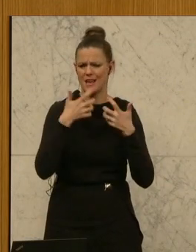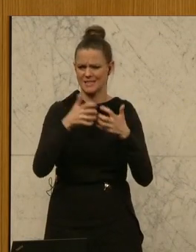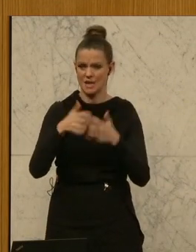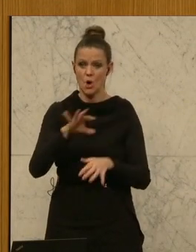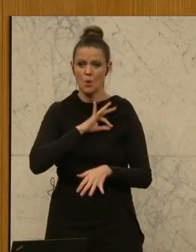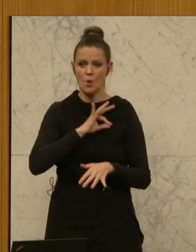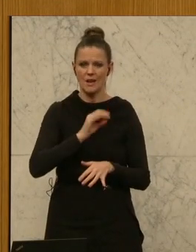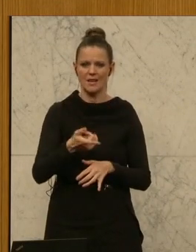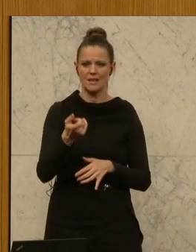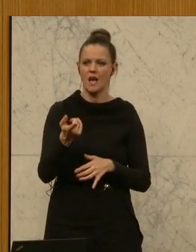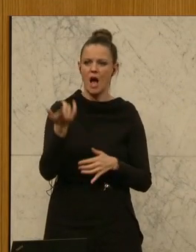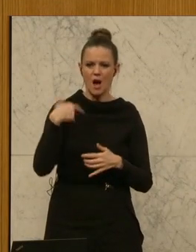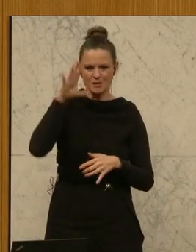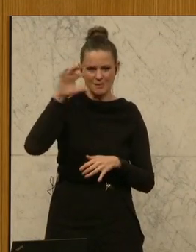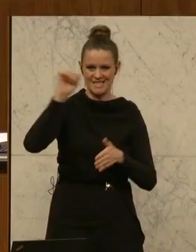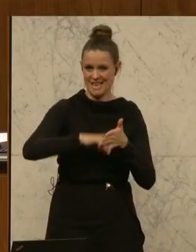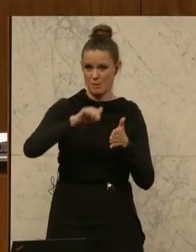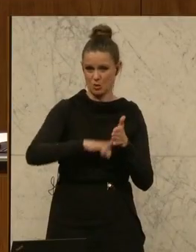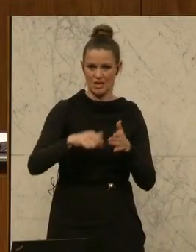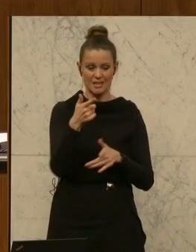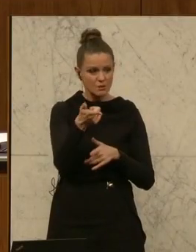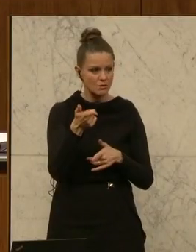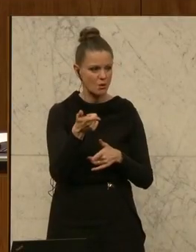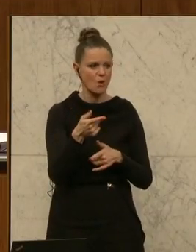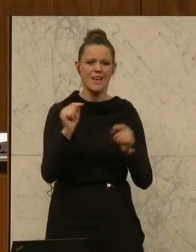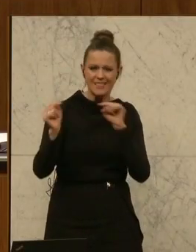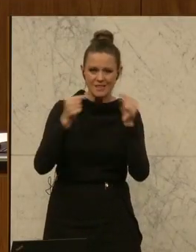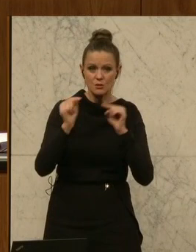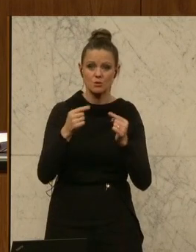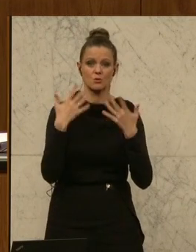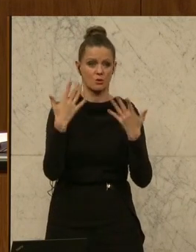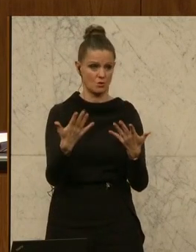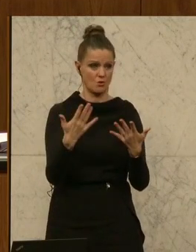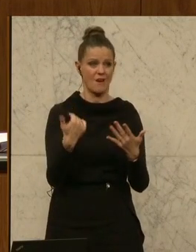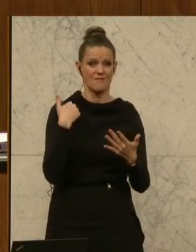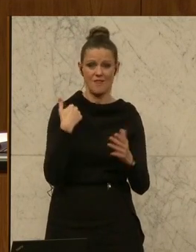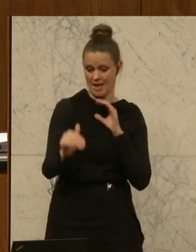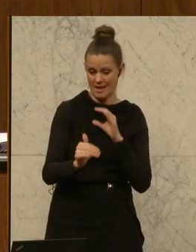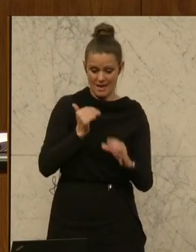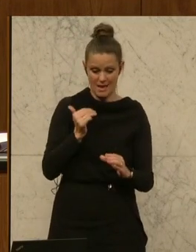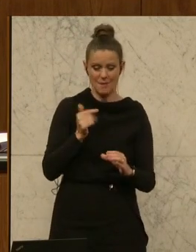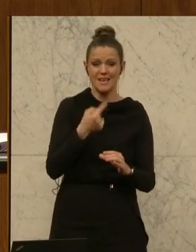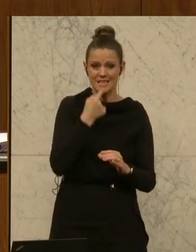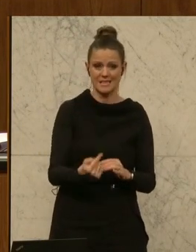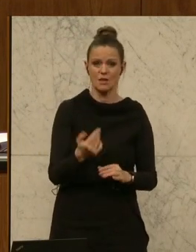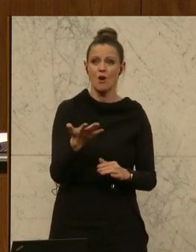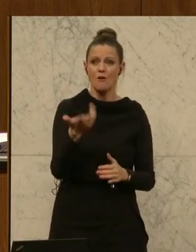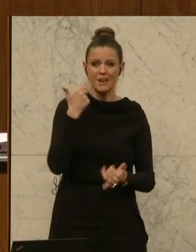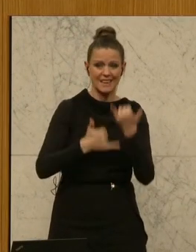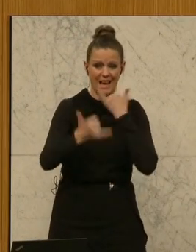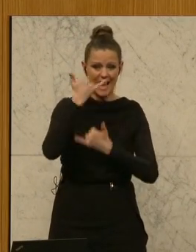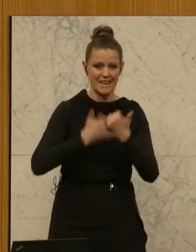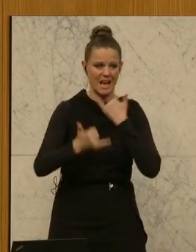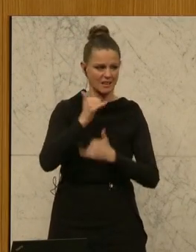ist da aus dem Bezirk am Städten. Ich habe jetzt, diese Diskussion hier geführt wird, eine Mail bekommen, die sagt, sie hat vor drei Jahren